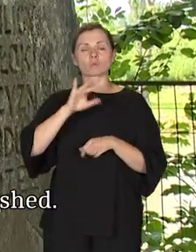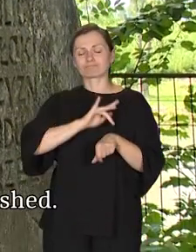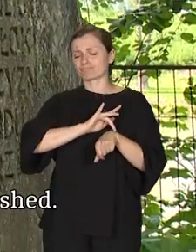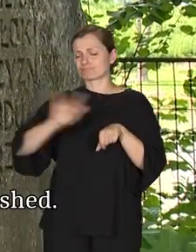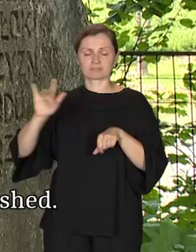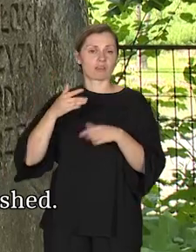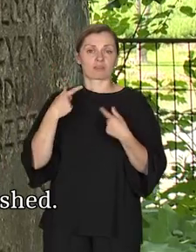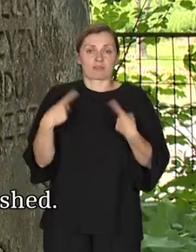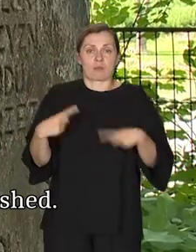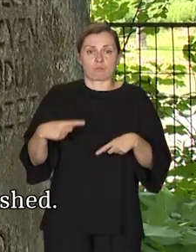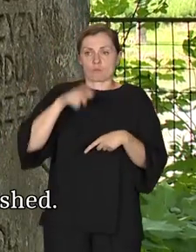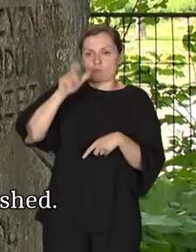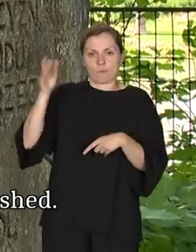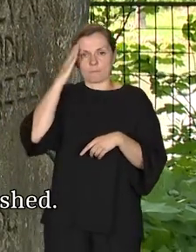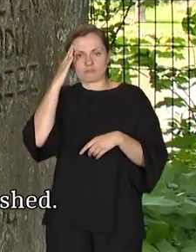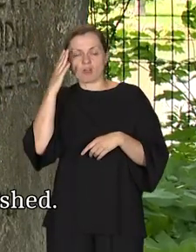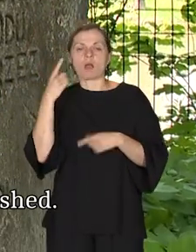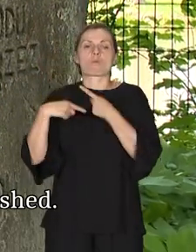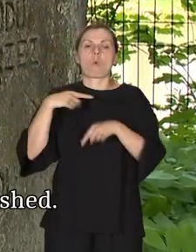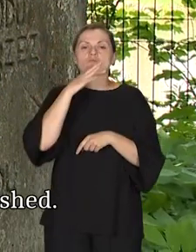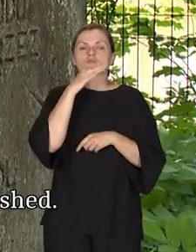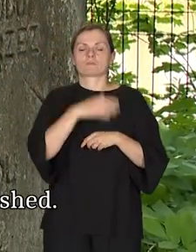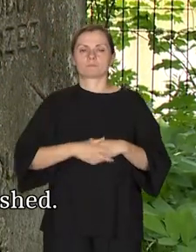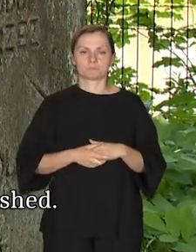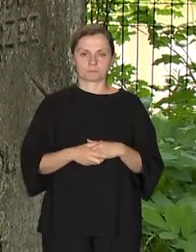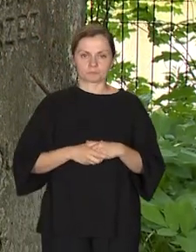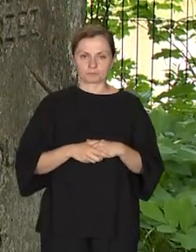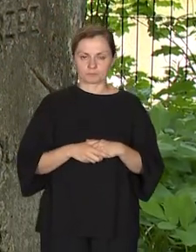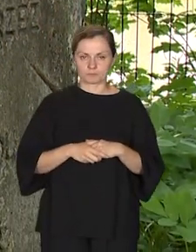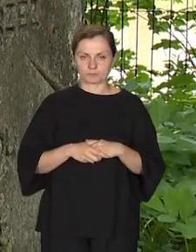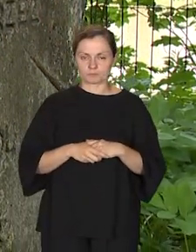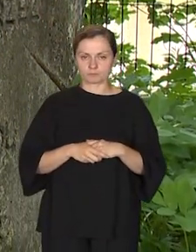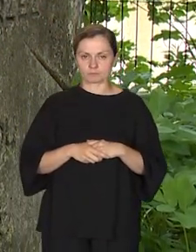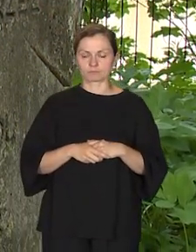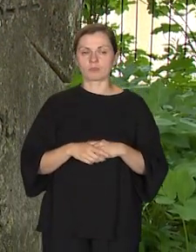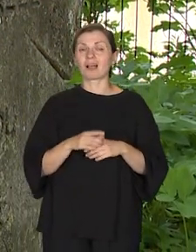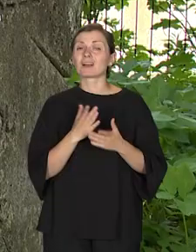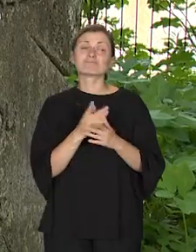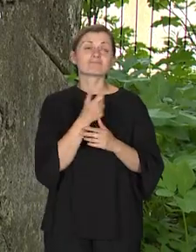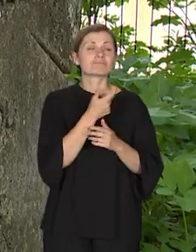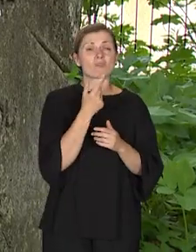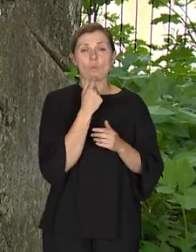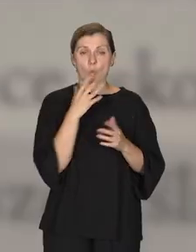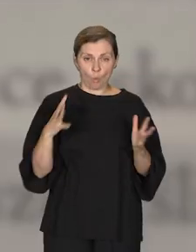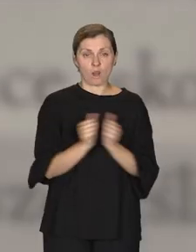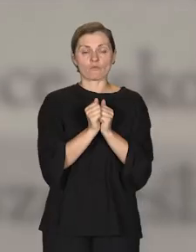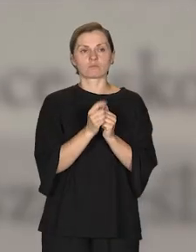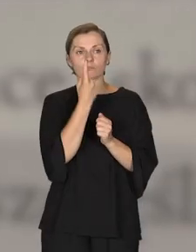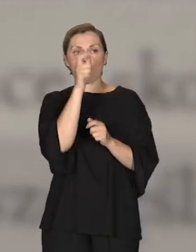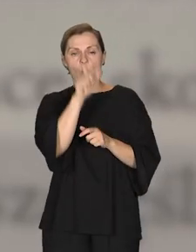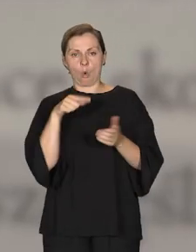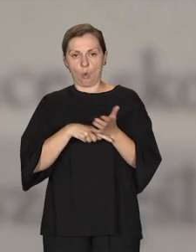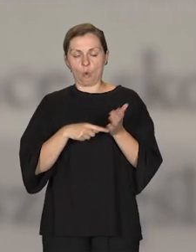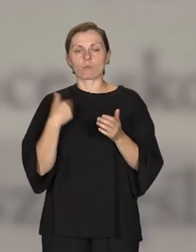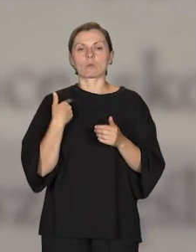całkowicie pozbawiony mieszkańców pochodzenia żydowskiego. Jedną z nielicznych osób, która uratowała się